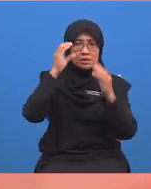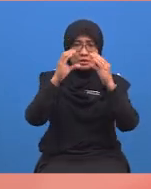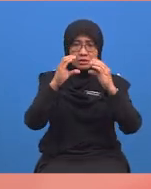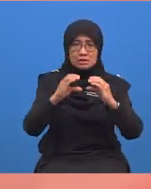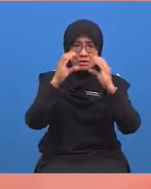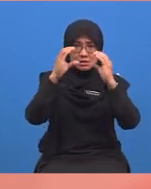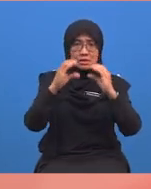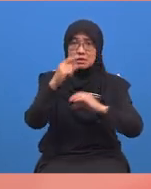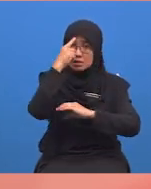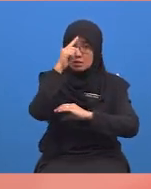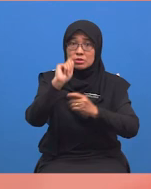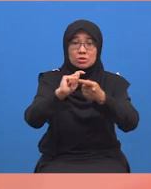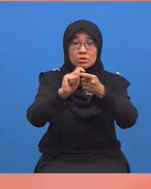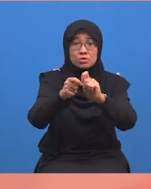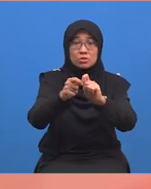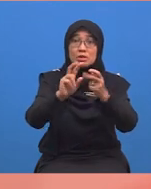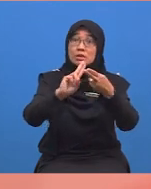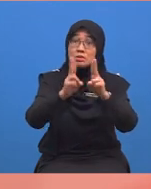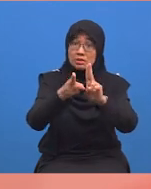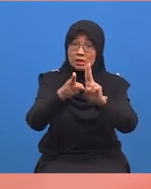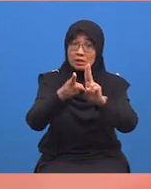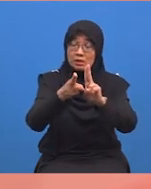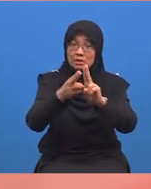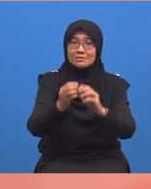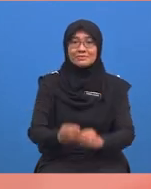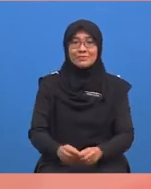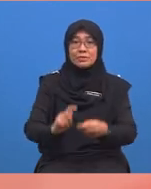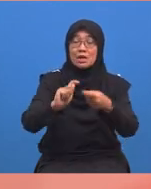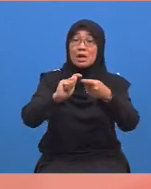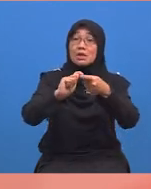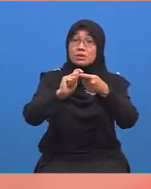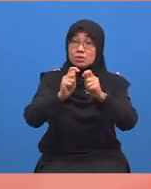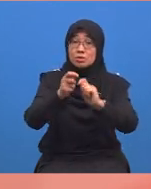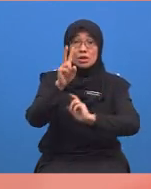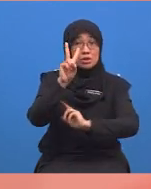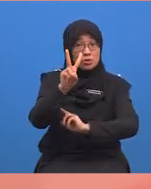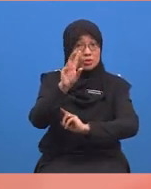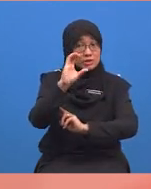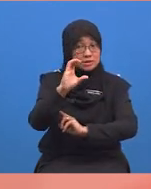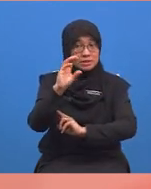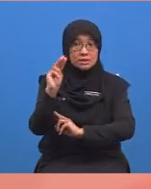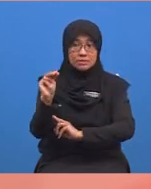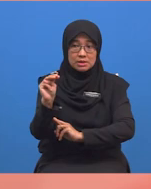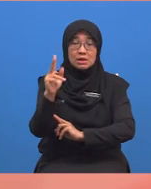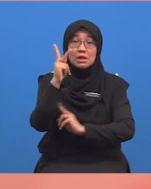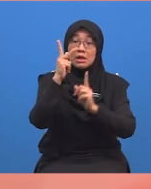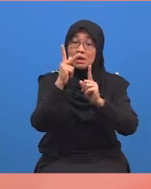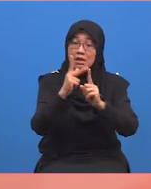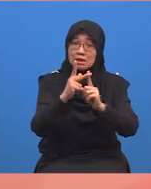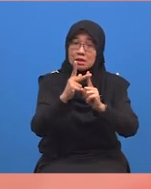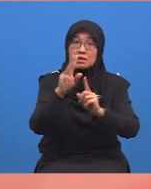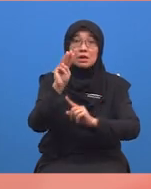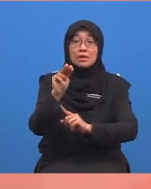kita bincangkan di awal pembelajaran tadi? Tukarkan dua sentimeter kepada milimeter.